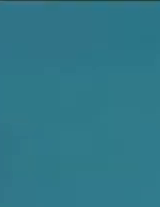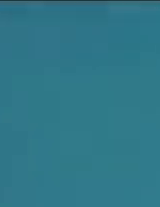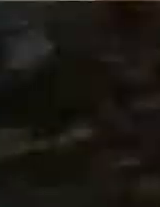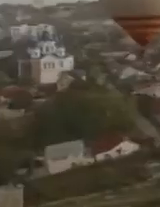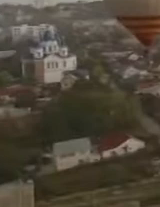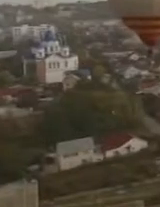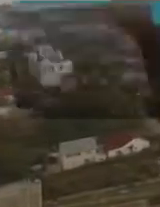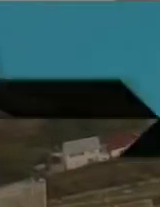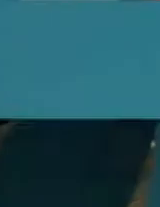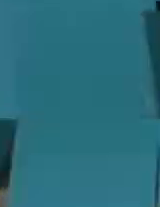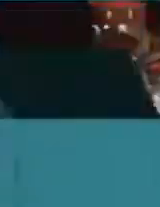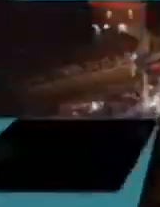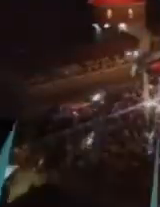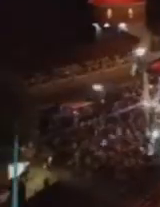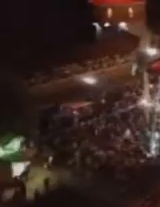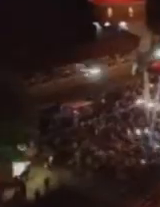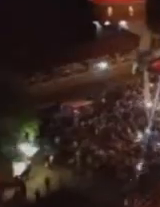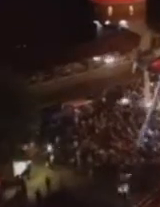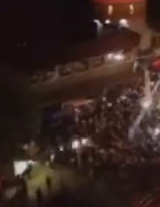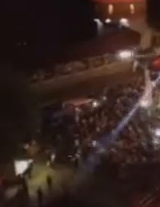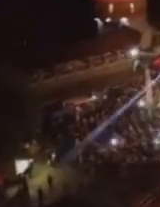Субтитрувальниця Оля Шор